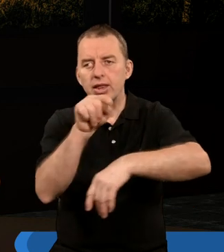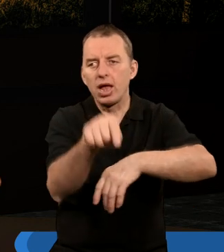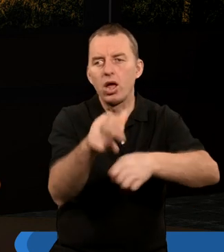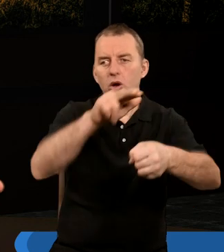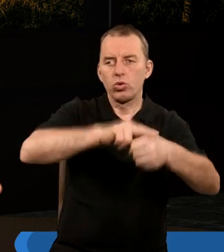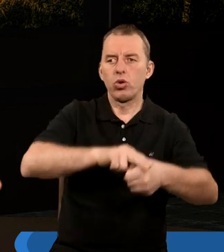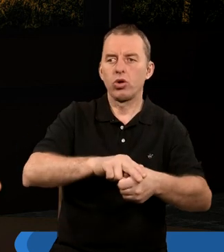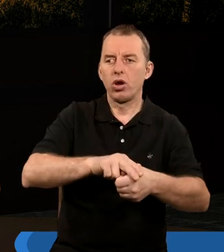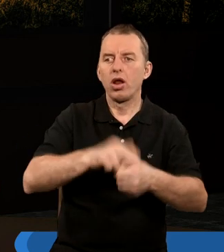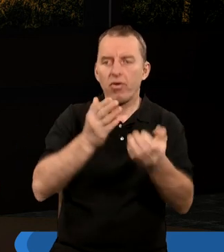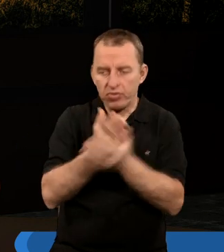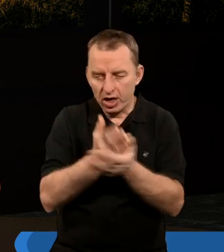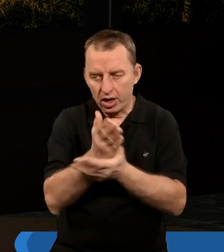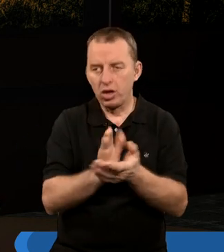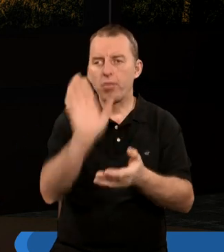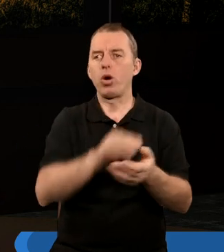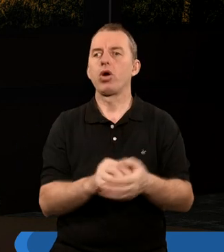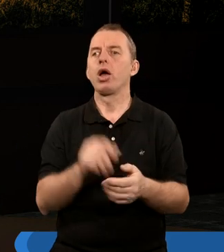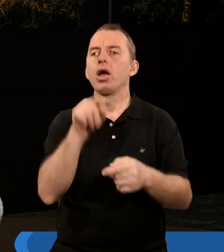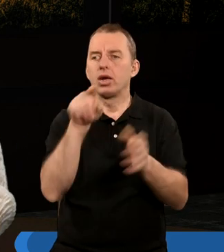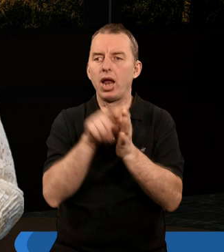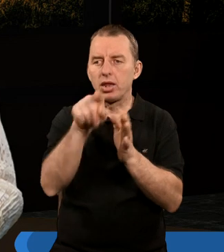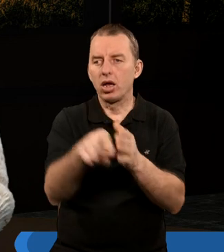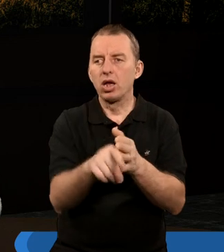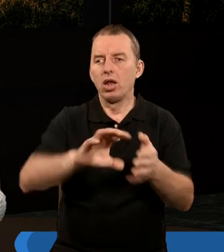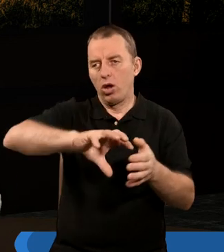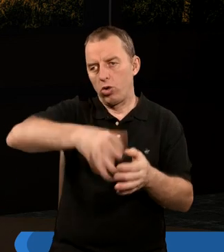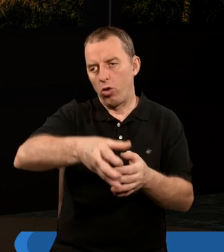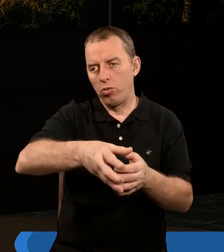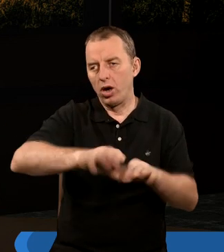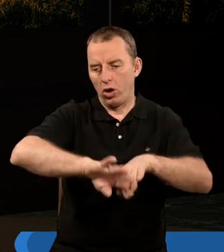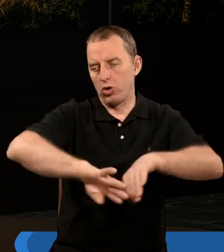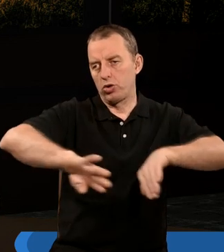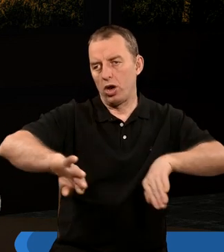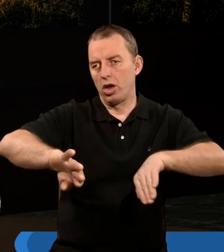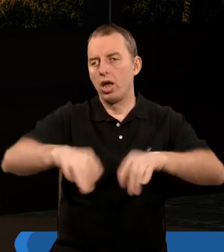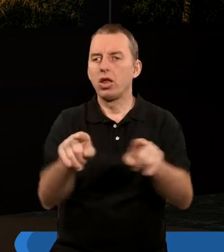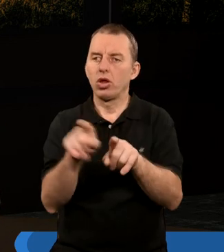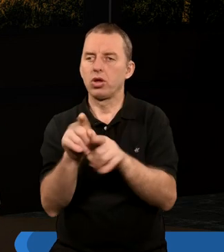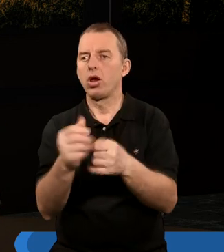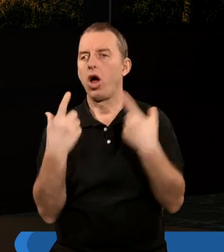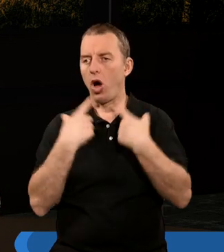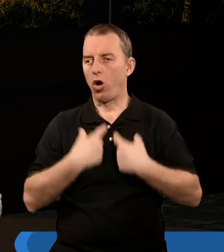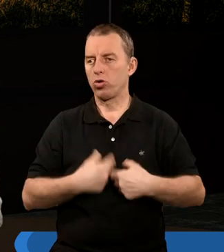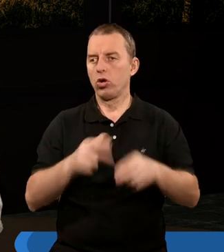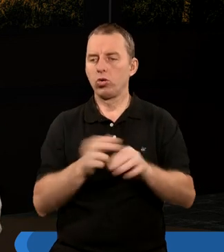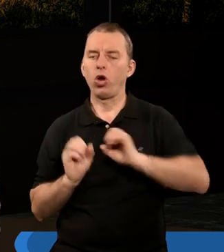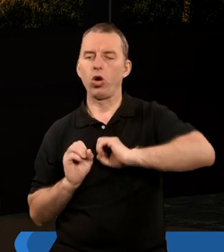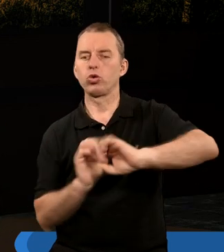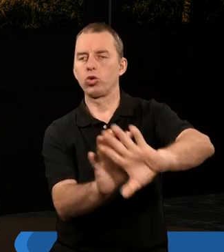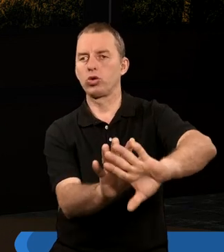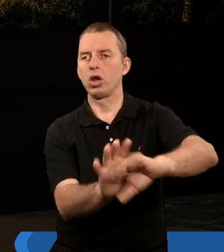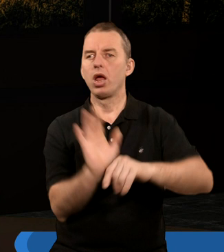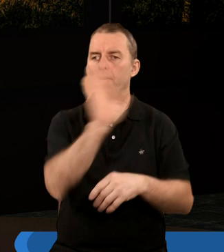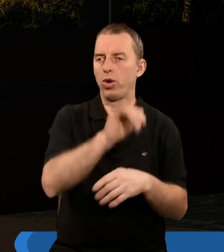którzy są wiernymi Panu Bogu i dlatego ta grupa już jest oddzielona, ale też dotyka tych osób, którzy odrzucili Pana